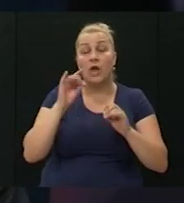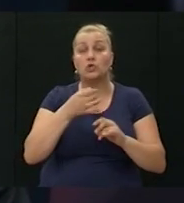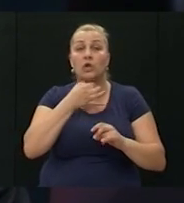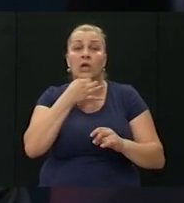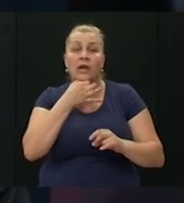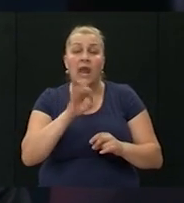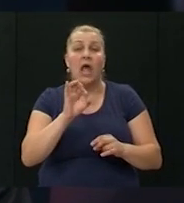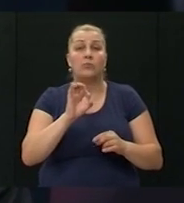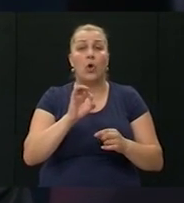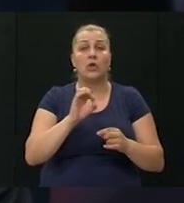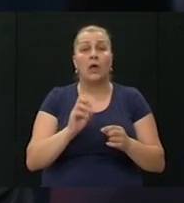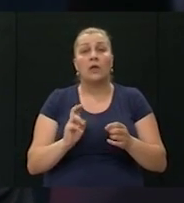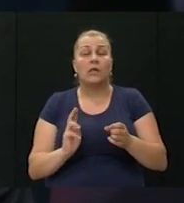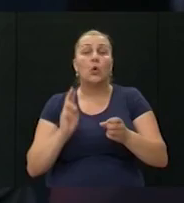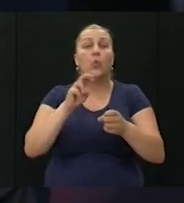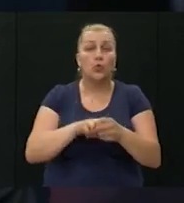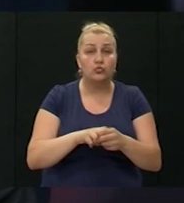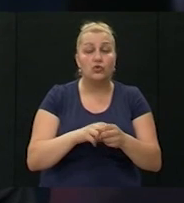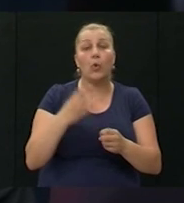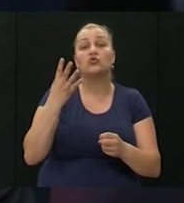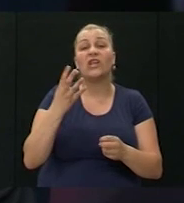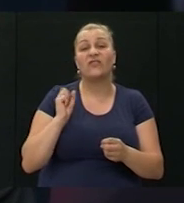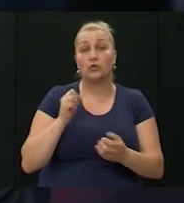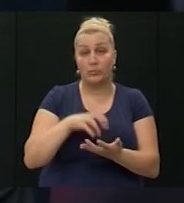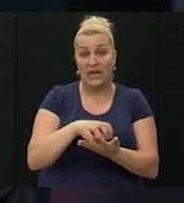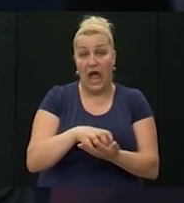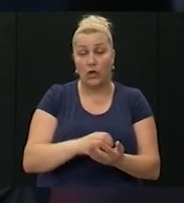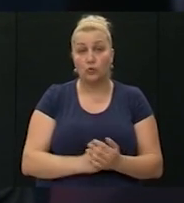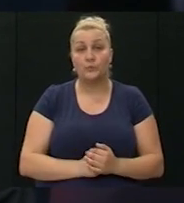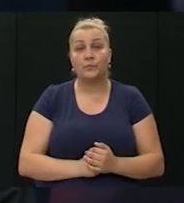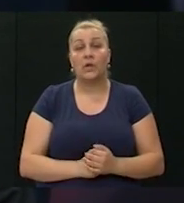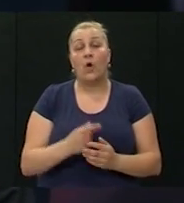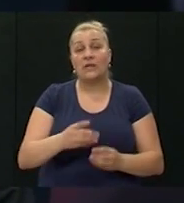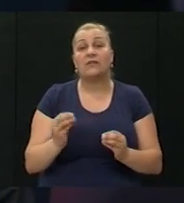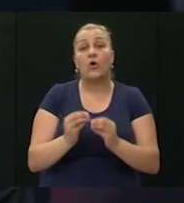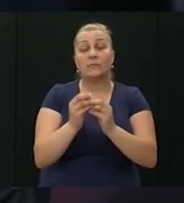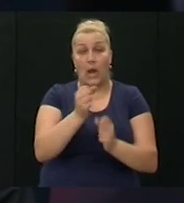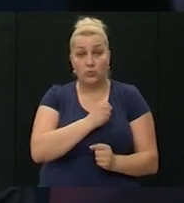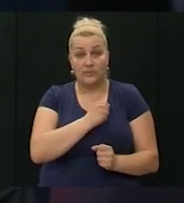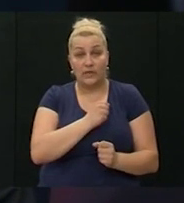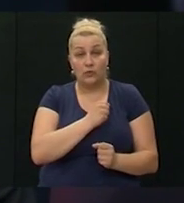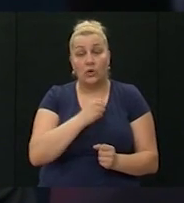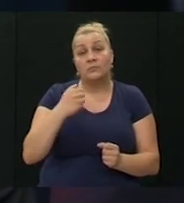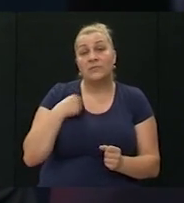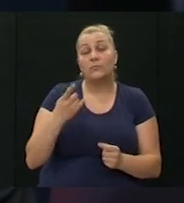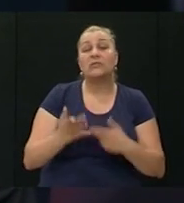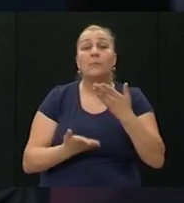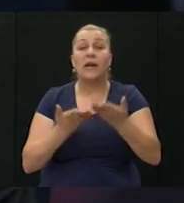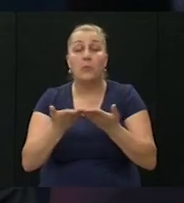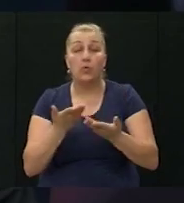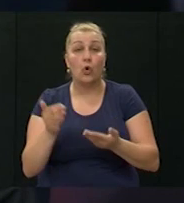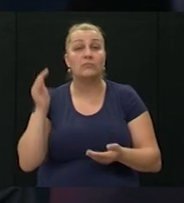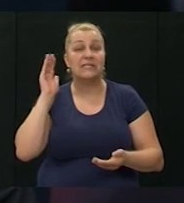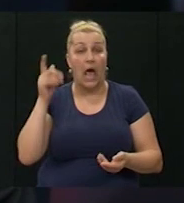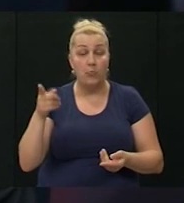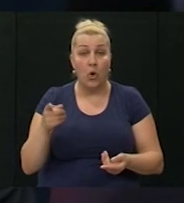najbolju soluciju uključivanja da se uputimo u četvrtu brigadu, koja se formira u Splitu i tako da smo mi s preporukom iz Sabora,